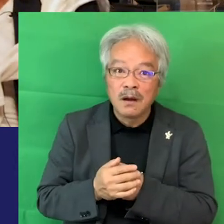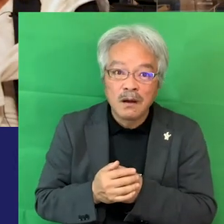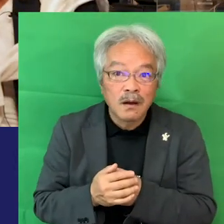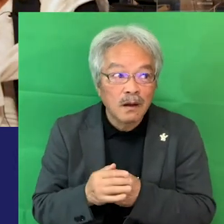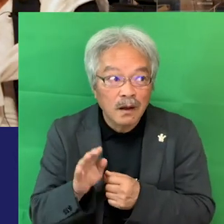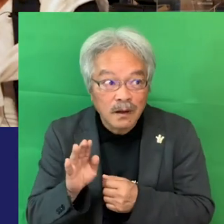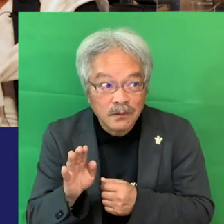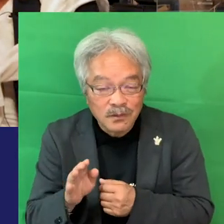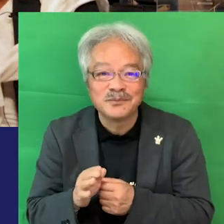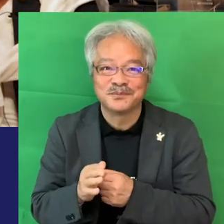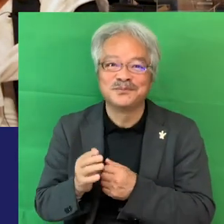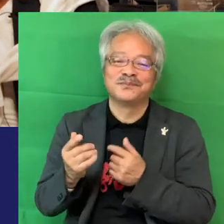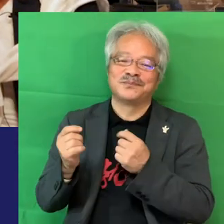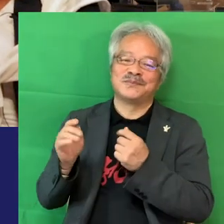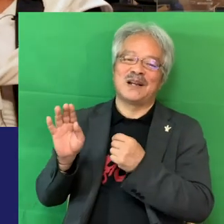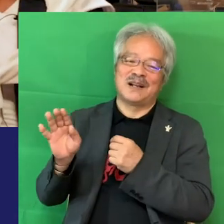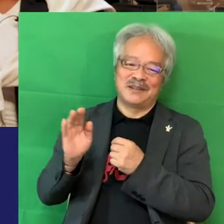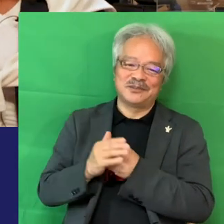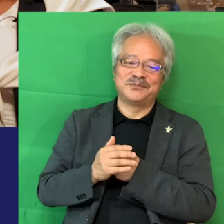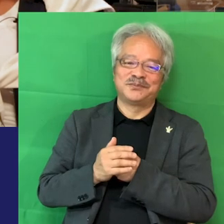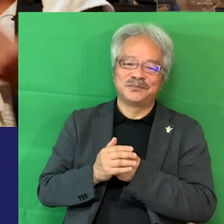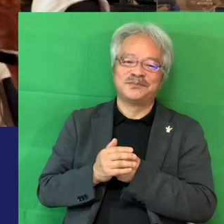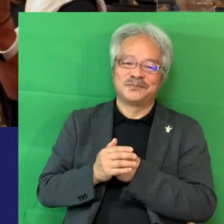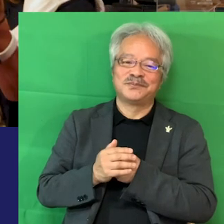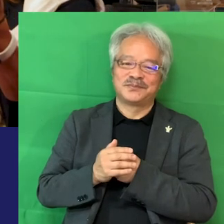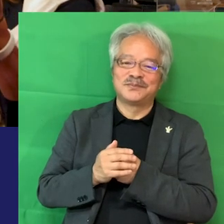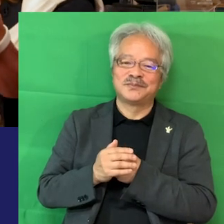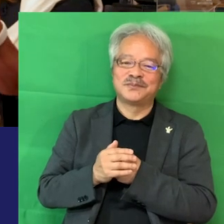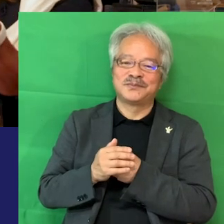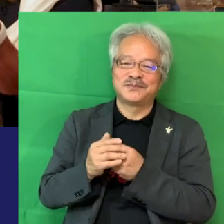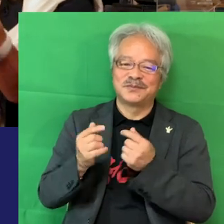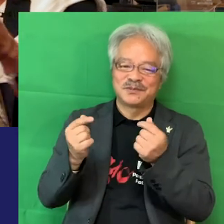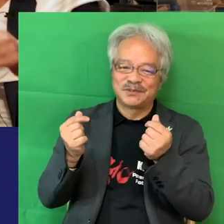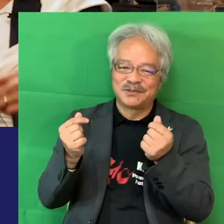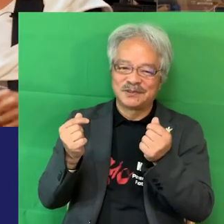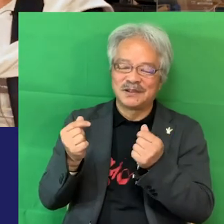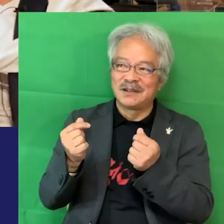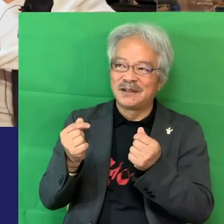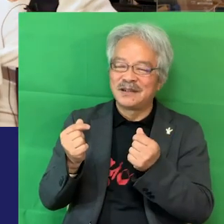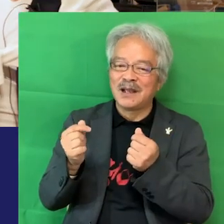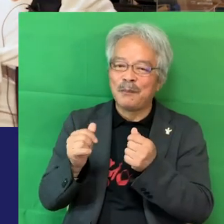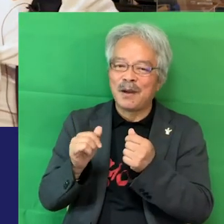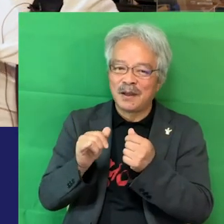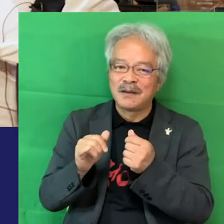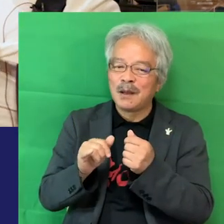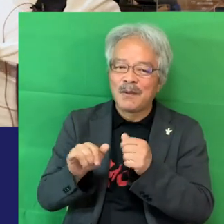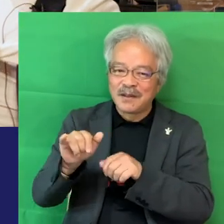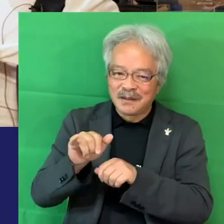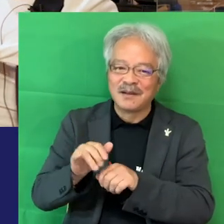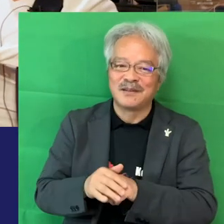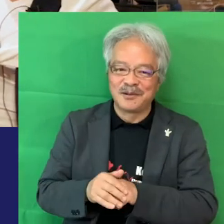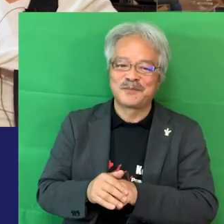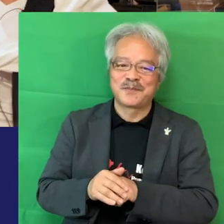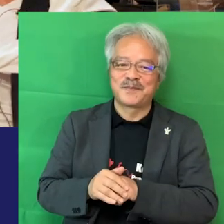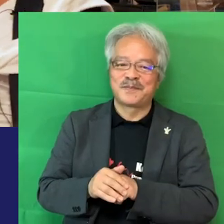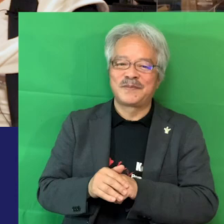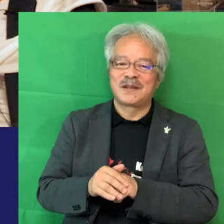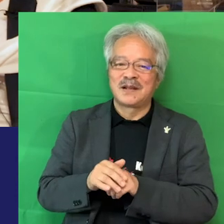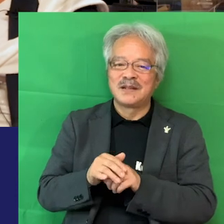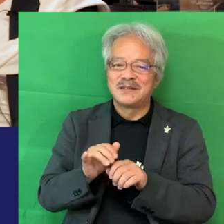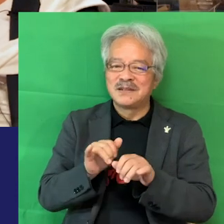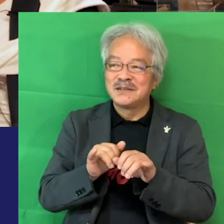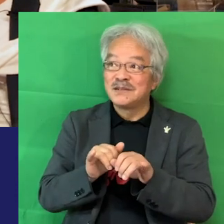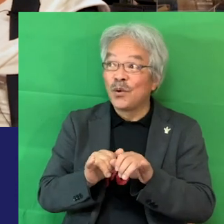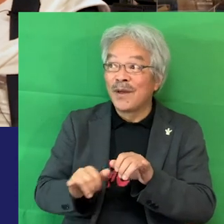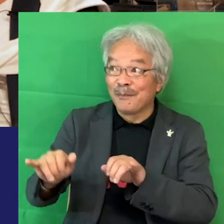こういうのもあったりとかこれはねやっぱやばいったんだやばいったんだほらやばい超やばいとか